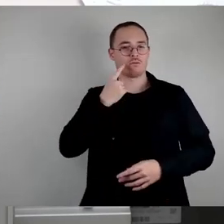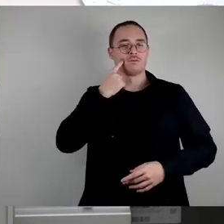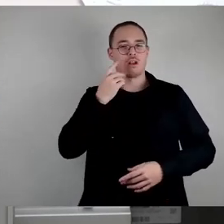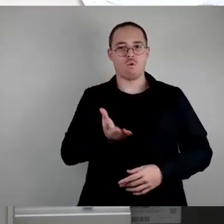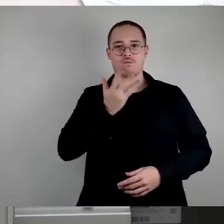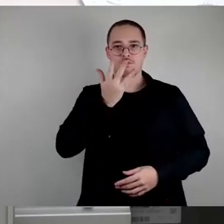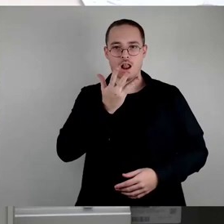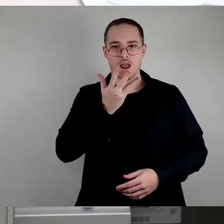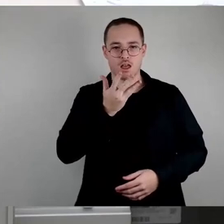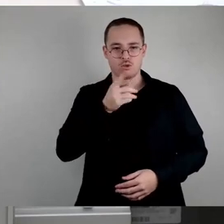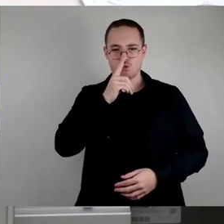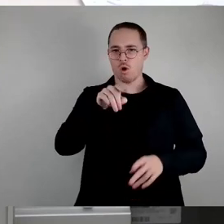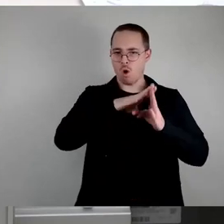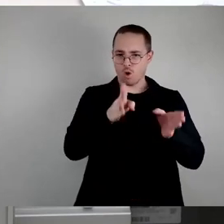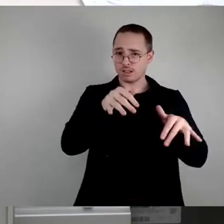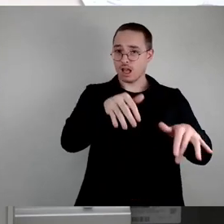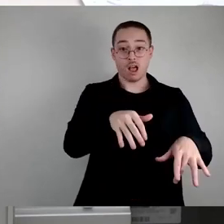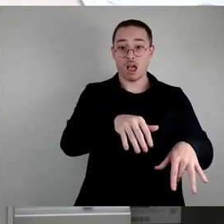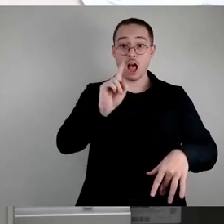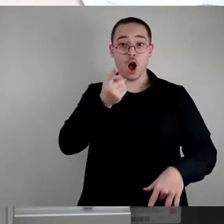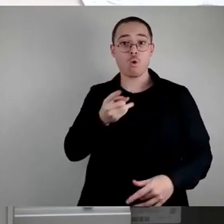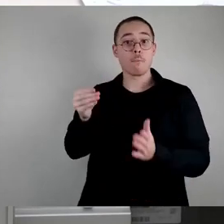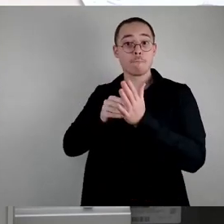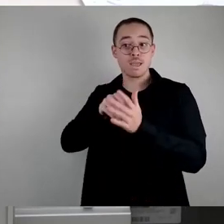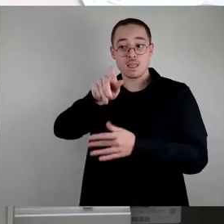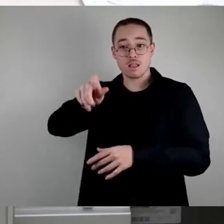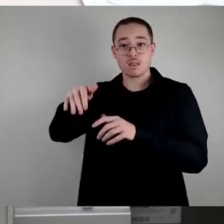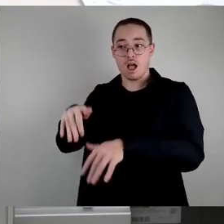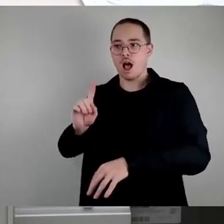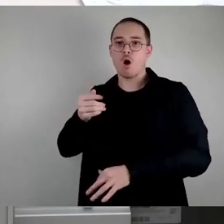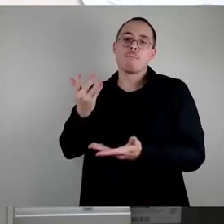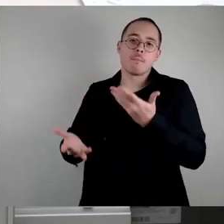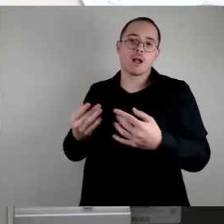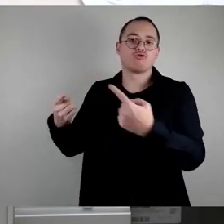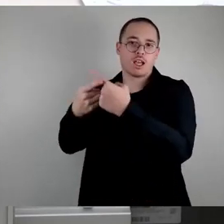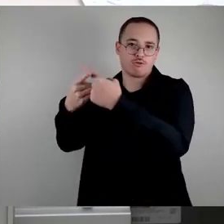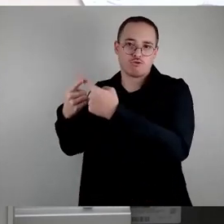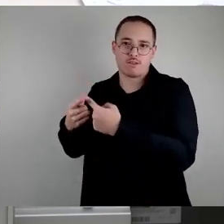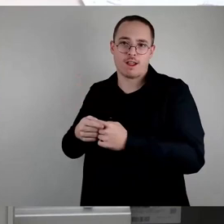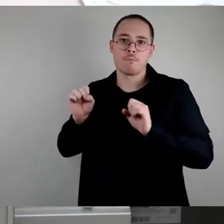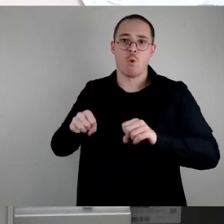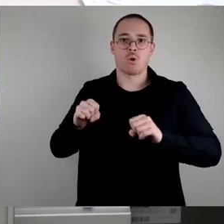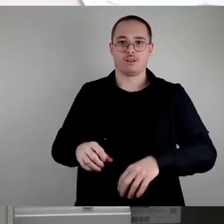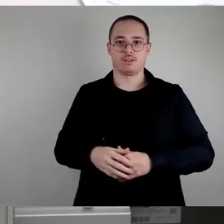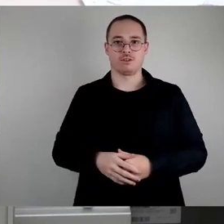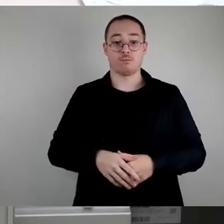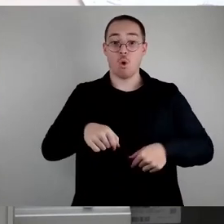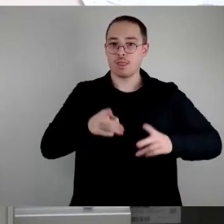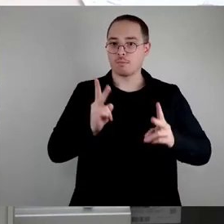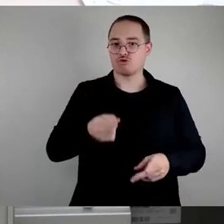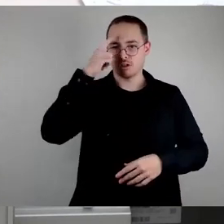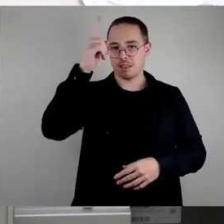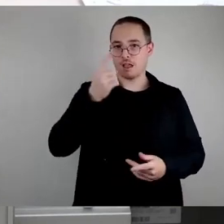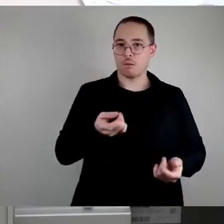haben jetzt auch Mieter und diese Mieter haben auch untereinander manchmal Probleme. Und egal, was der Stadtrat heute beschließt, ob er das ablehnt, wie es